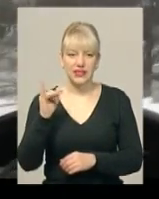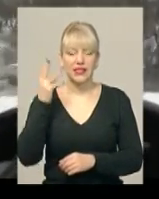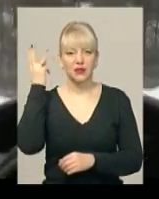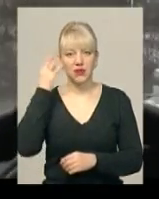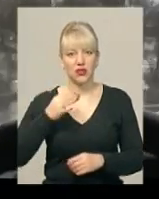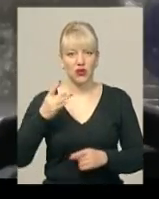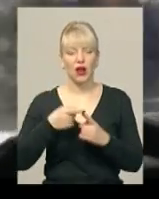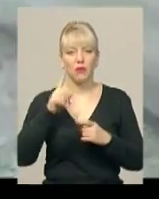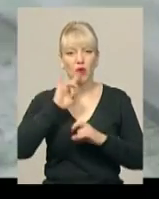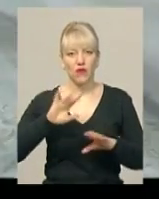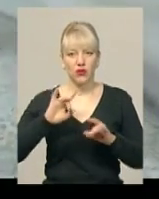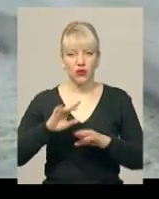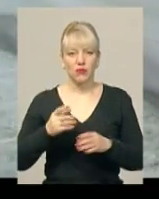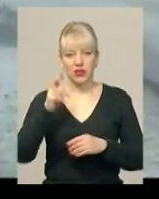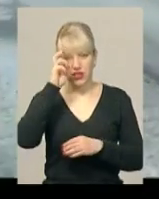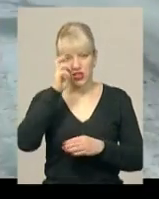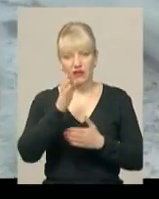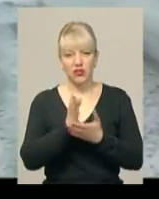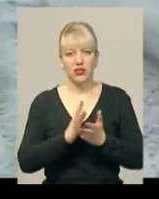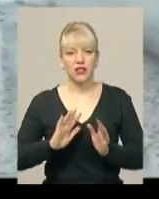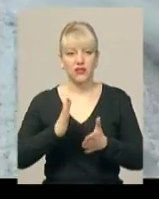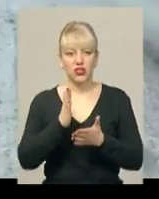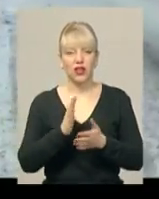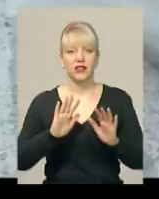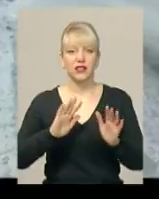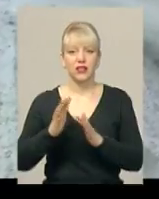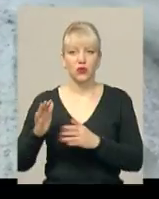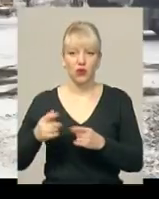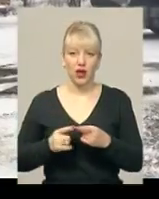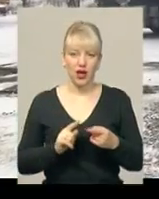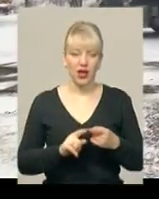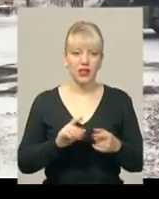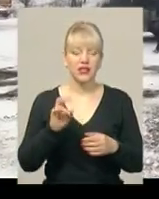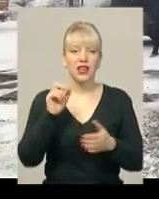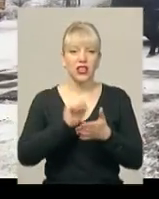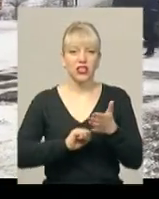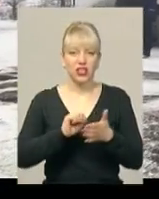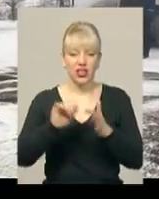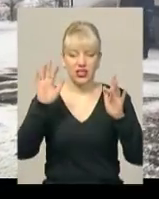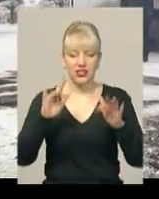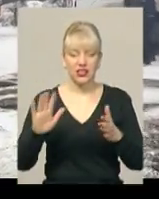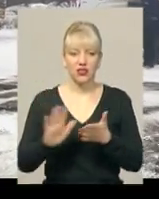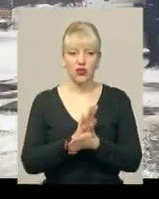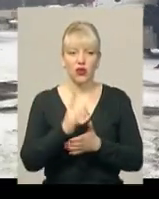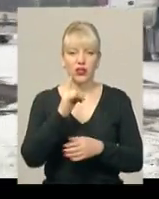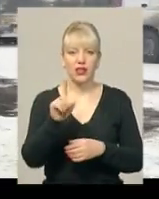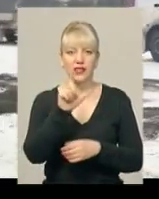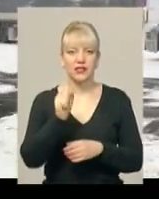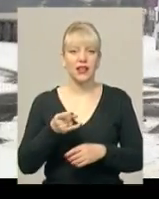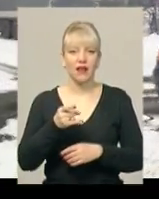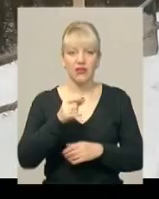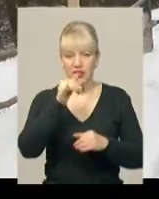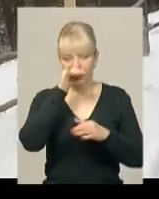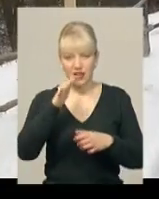речник обласного управління Держслужби з надзвичайних ситуацій Андрій Козак, через сніг та ожеледицю одна з автівок не змогла самостійно подолати